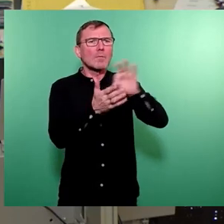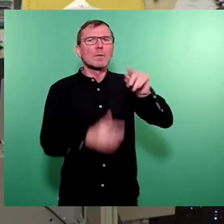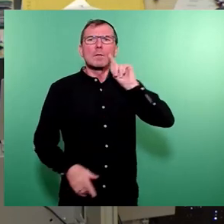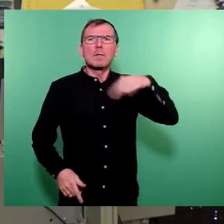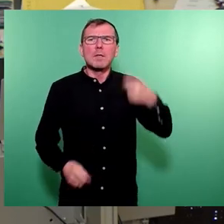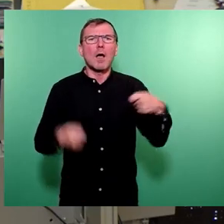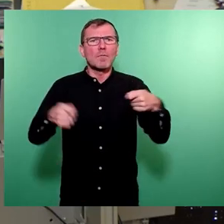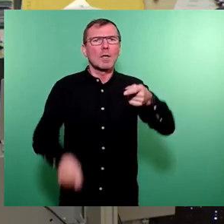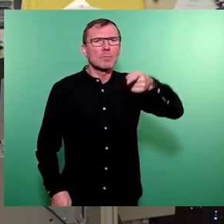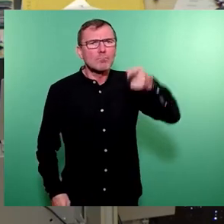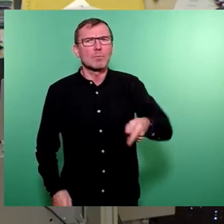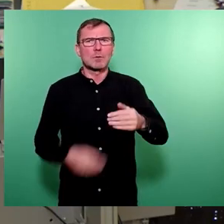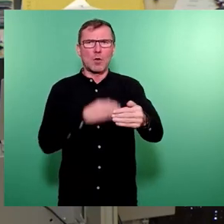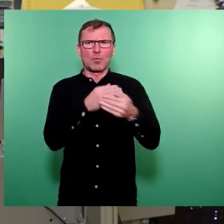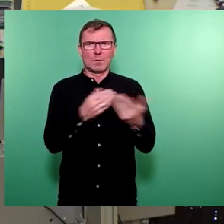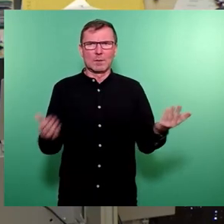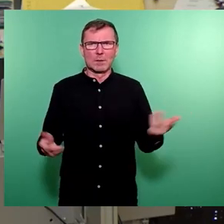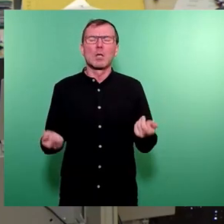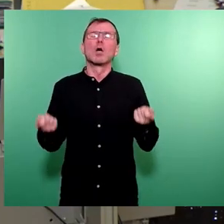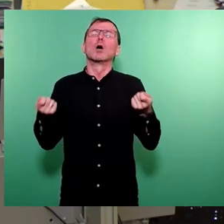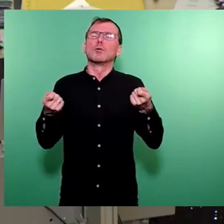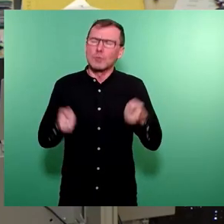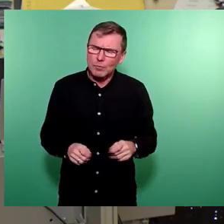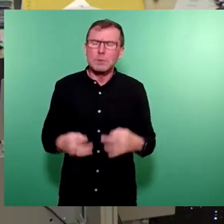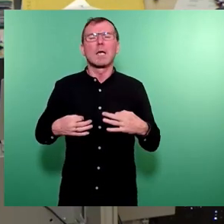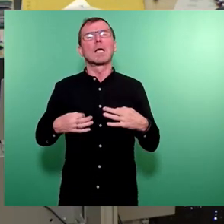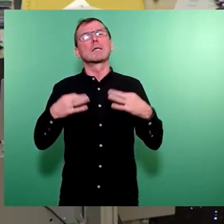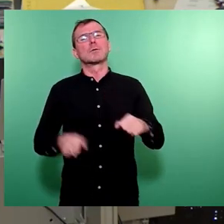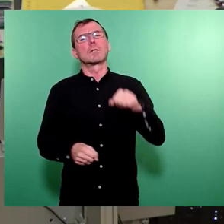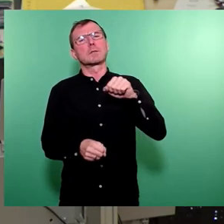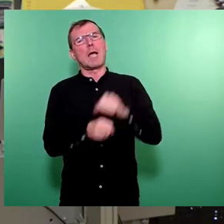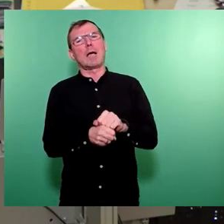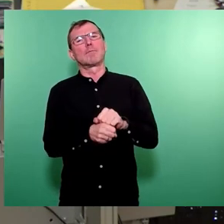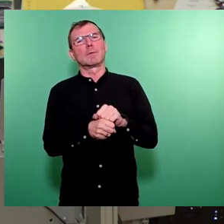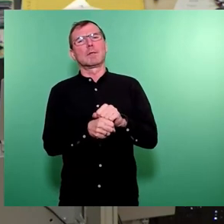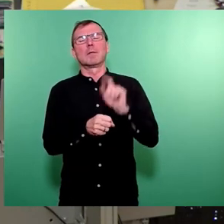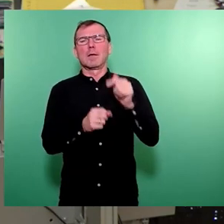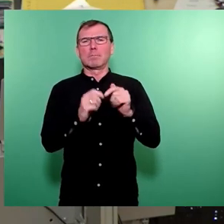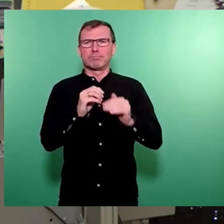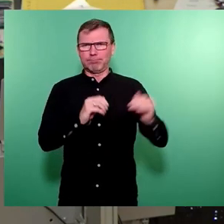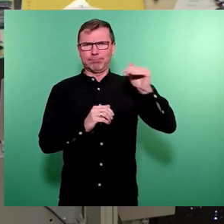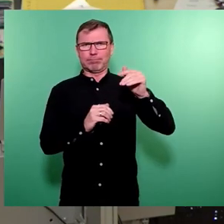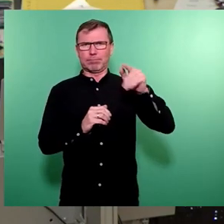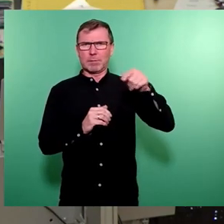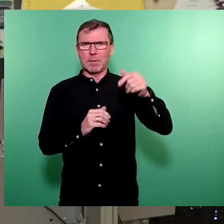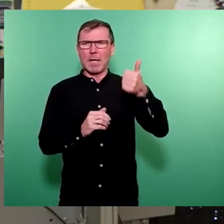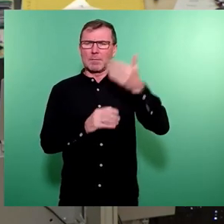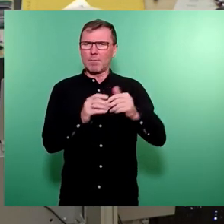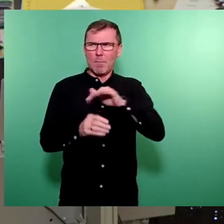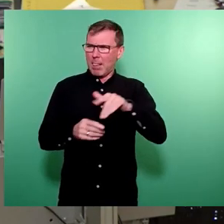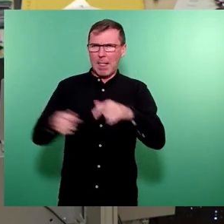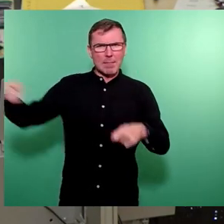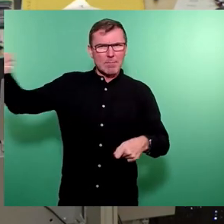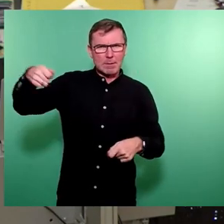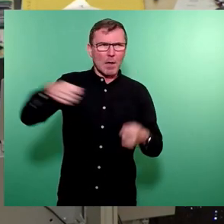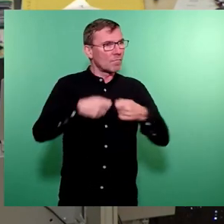finanzieren müssen, kurzfristig. Und zum Schluss noch, Gesundheitsamt hat man auch noch eine Aufstärkung gemacht. Da wird erstmal ein Teil vom Land bezahlt und vom